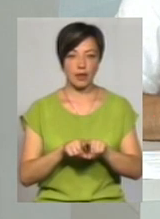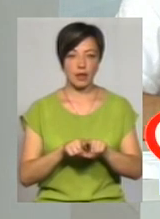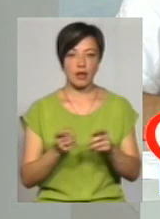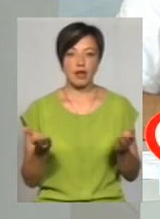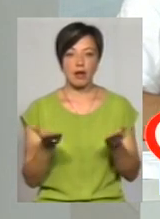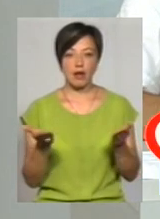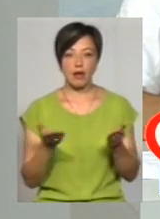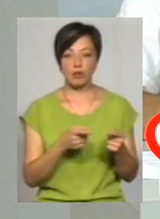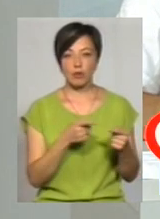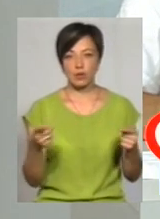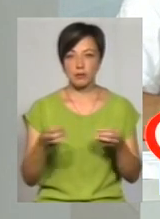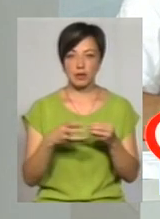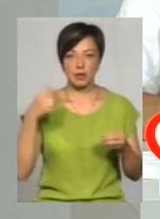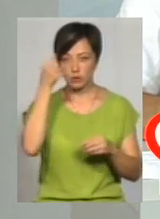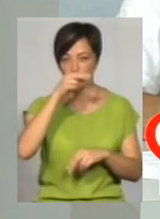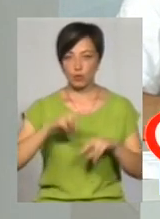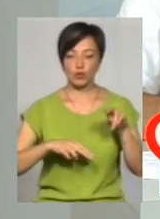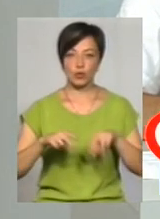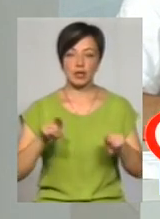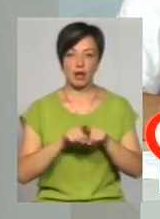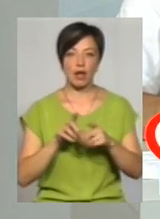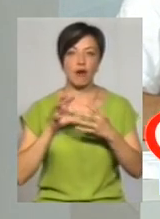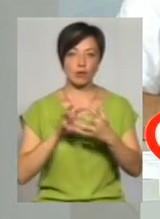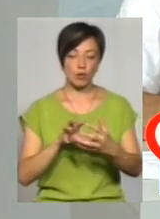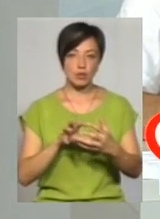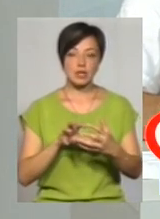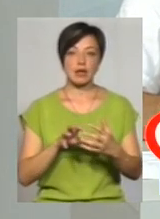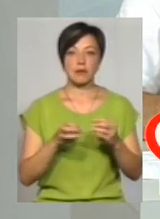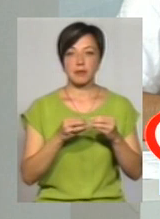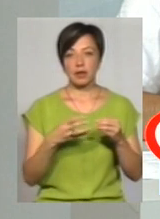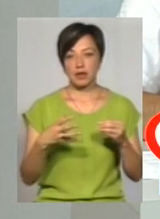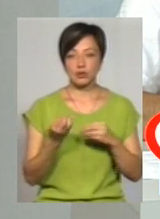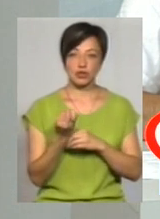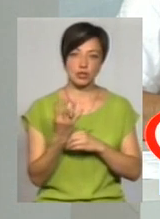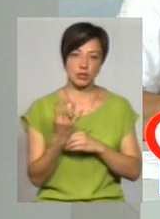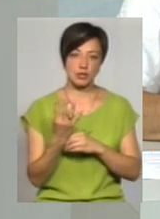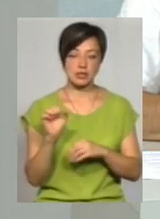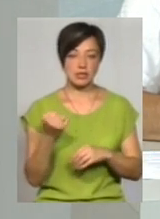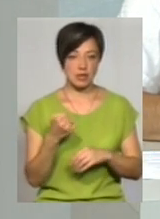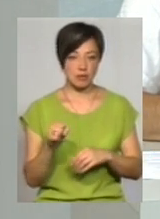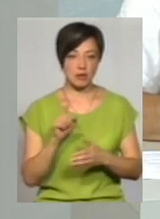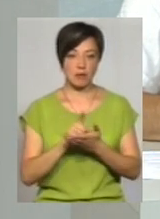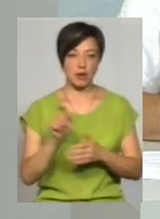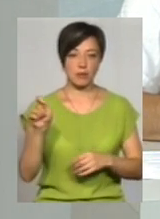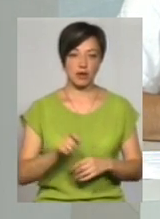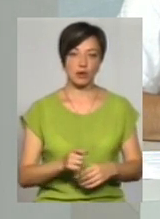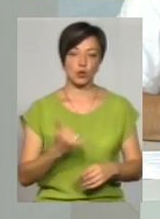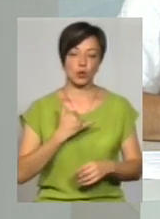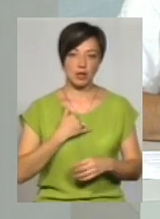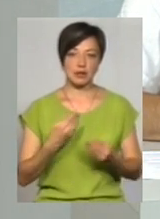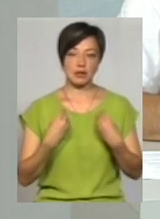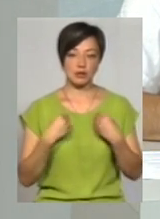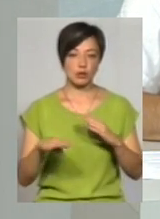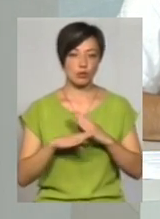яка вже протягом 15 років будує такі автобуси. Десь на 15-14 серпня вони мають приїхати до нас, надати